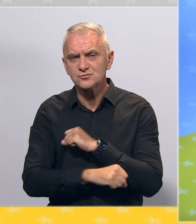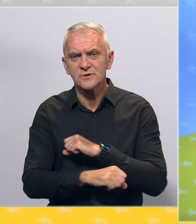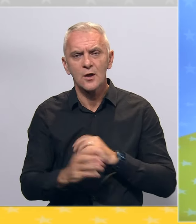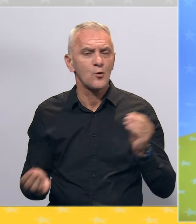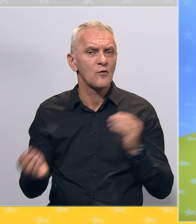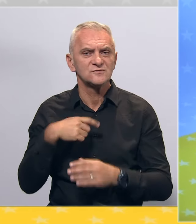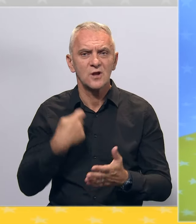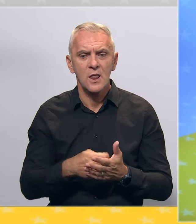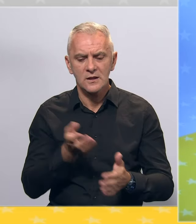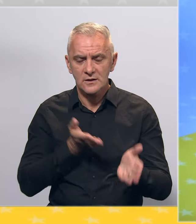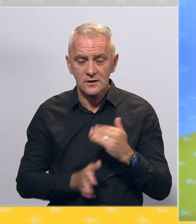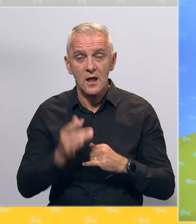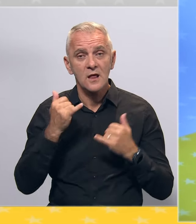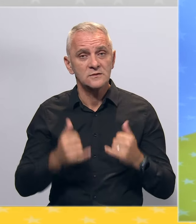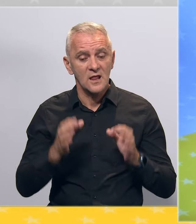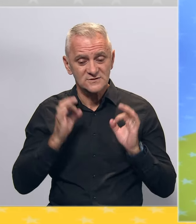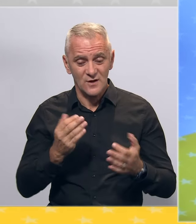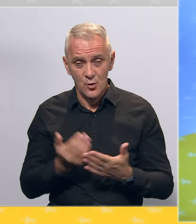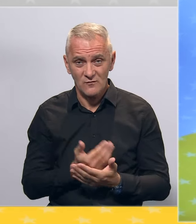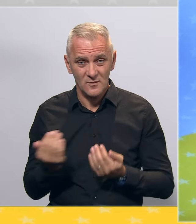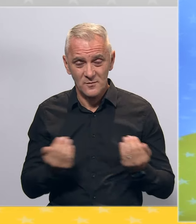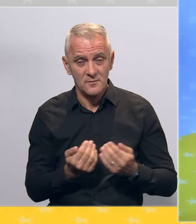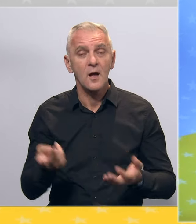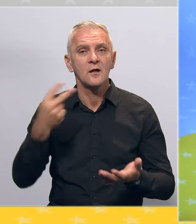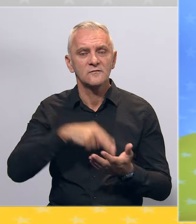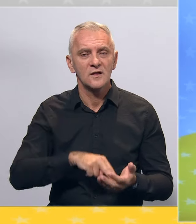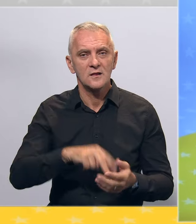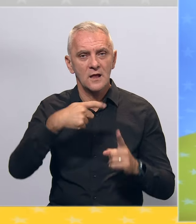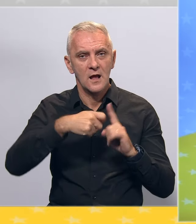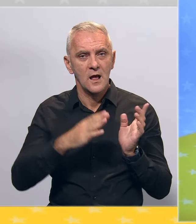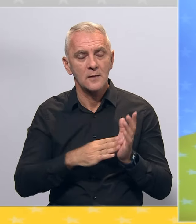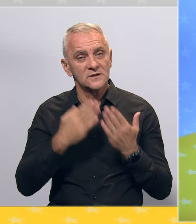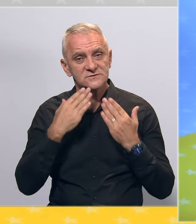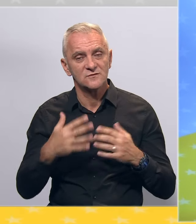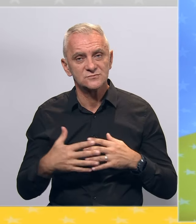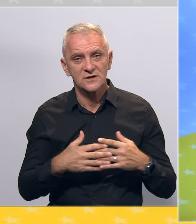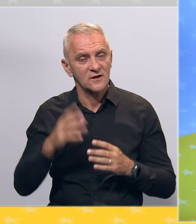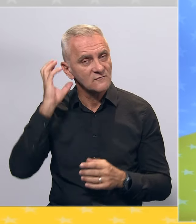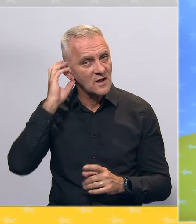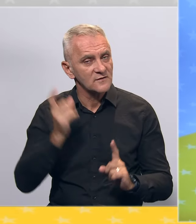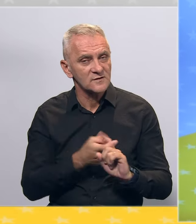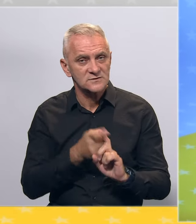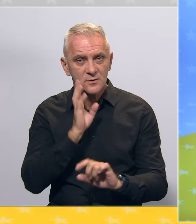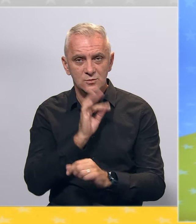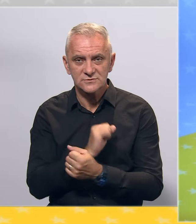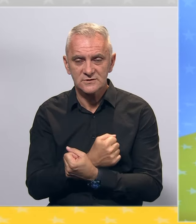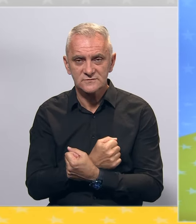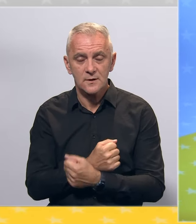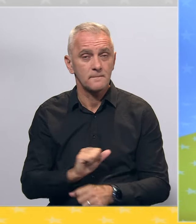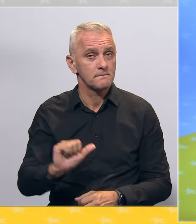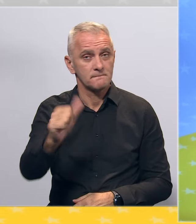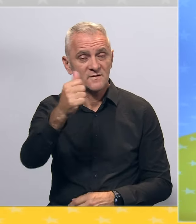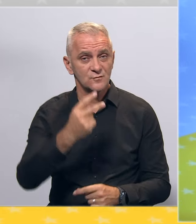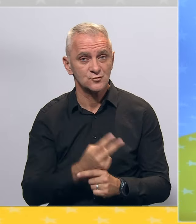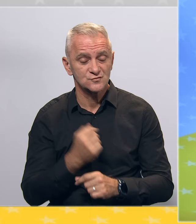uvećavali naknade za porodilje. Tako je danas za svaku novorođenje dostupno 2000 maraka zahvaljujući i suradnje s vladom Federacije Bosne i Hercegovine. Među prvima